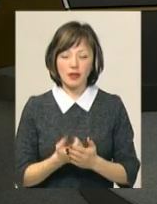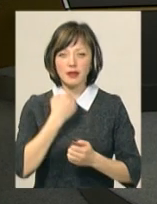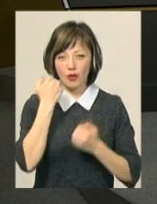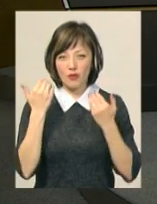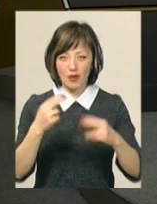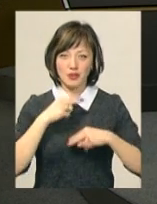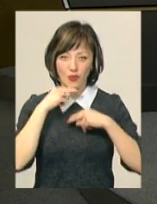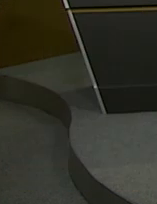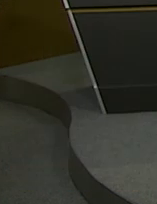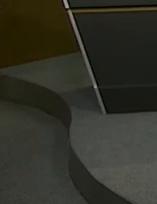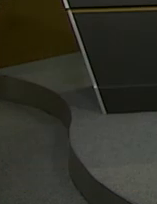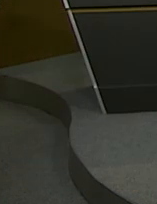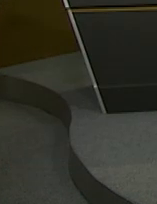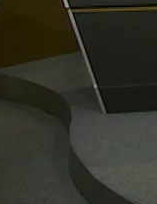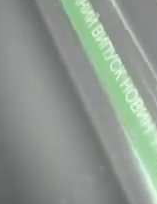дякуємо вам за увагу.